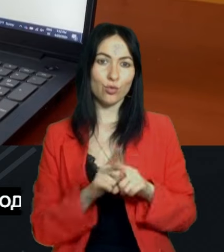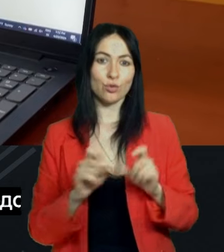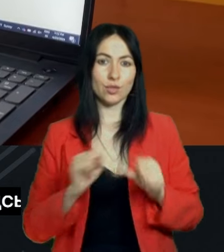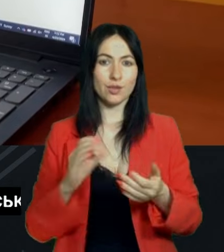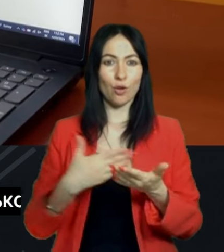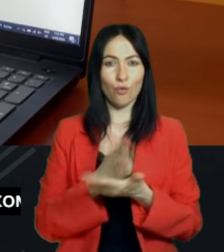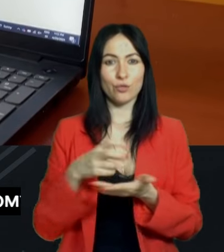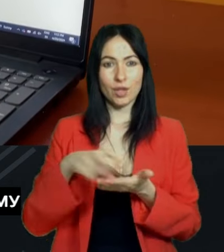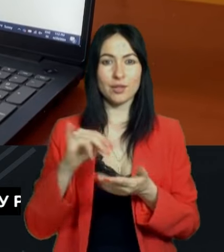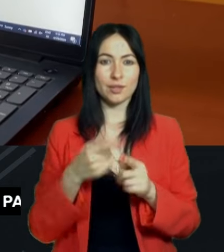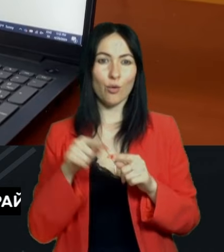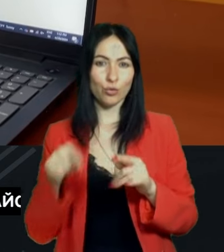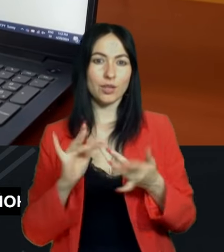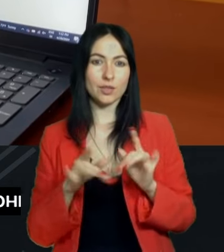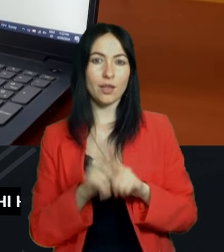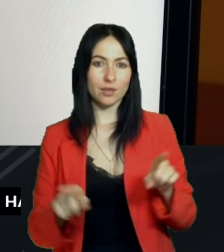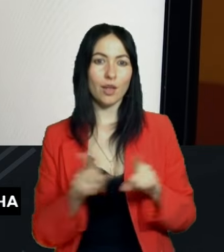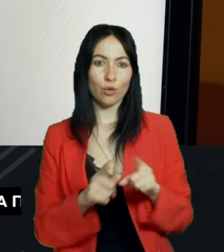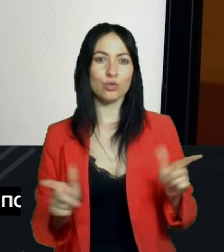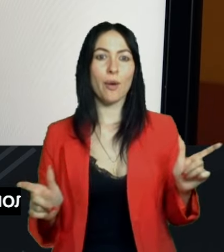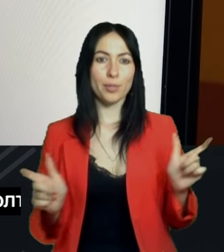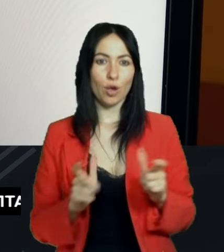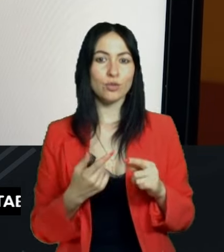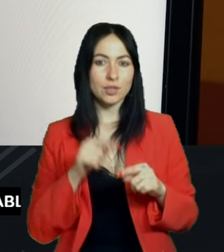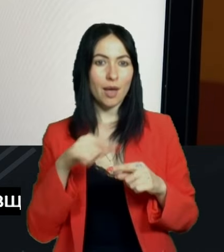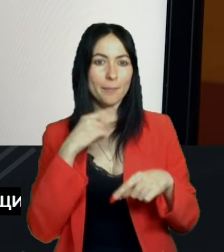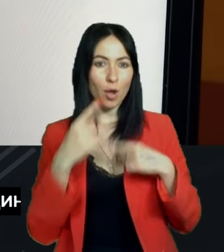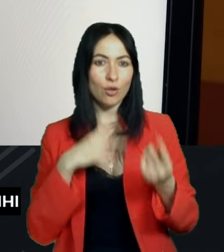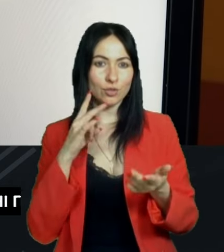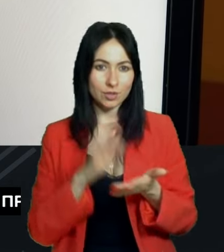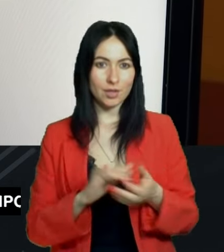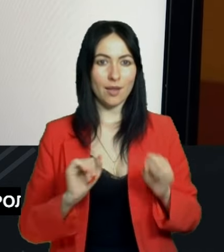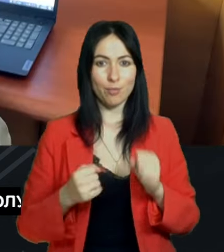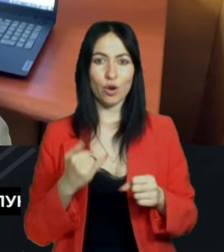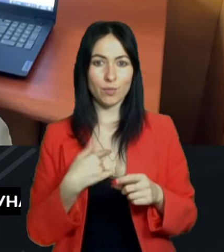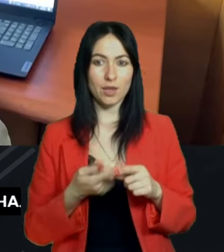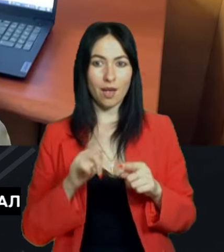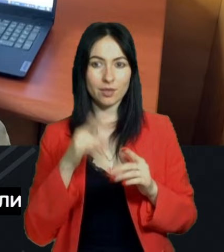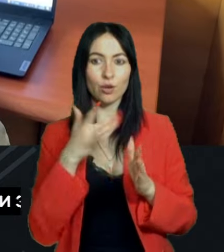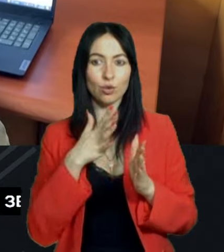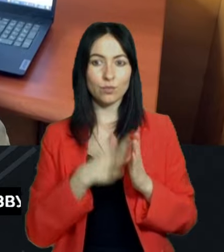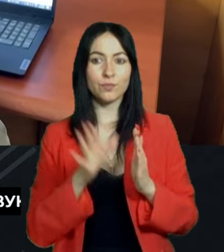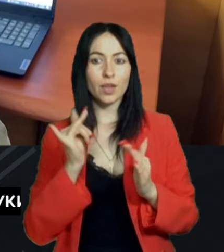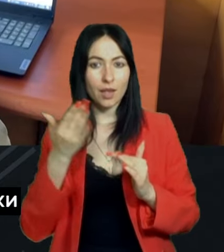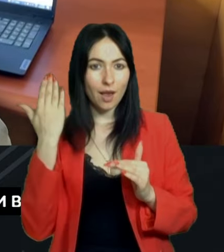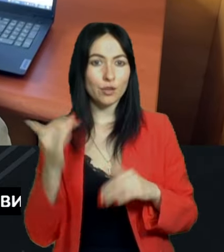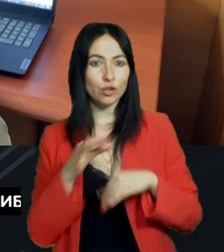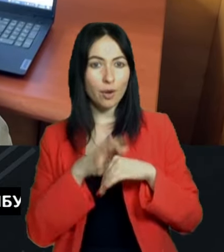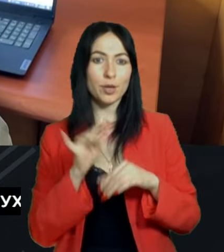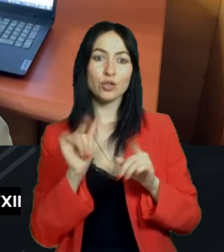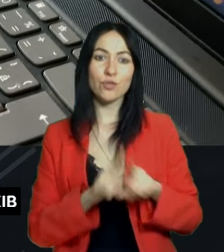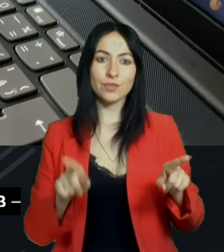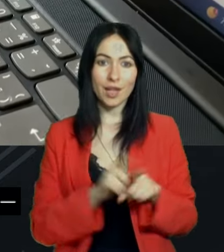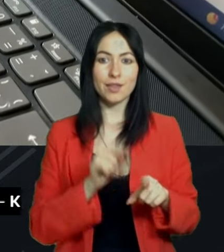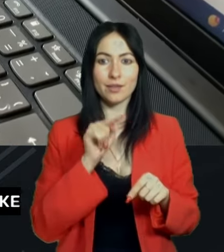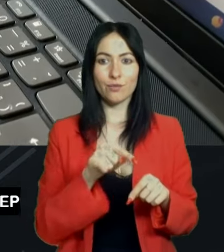також блокуються. Тобто це постійна боротьба, і я так розумію, що вона і раніше проводилася. Чи все-таки вона з